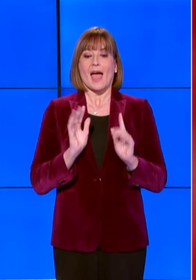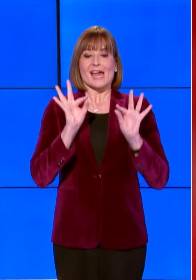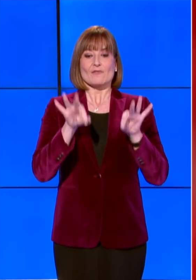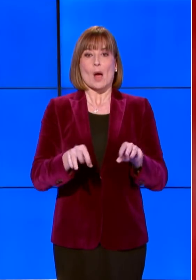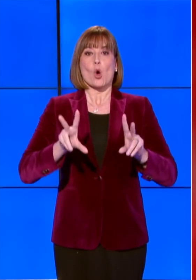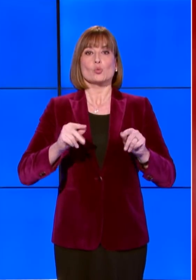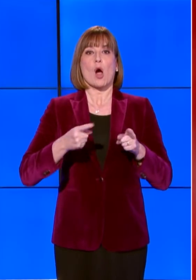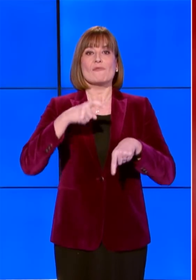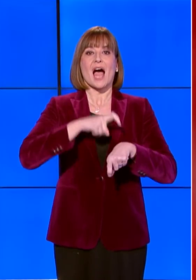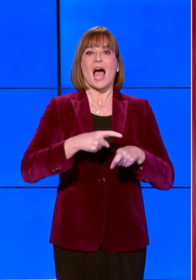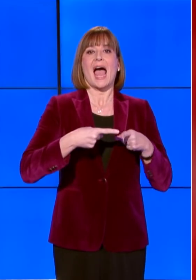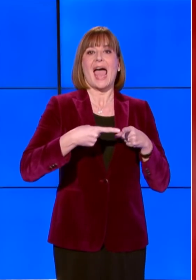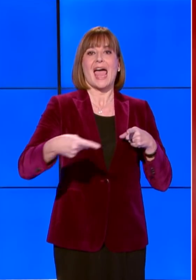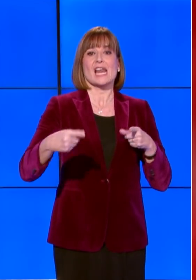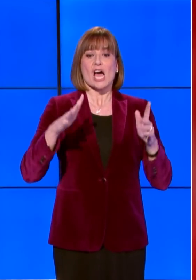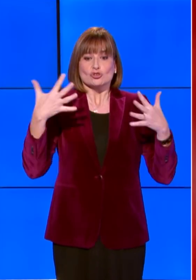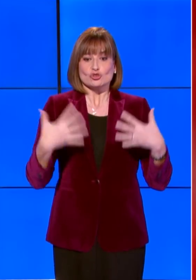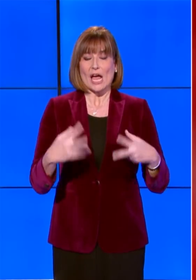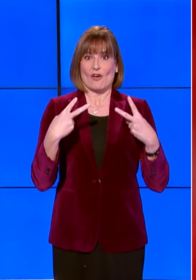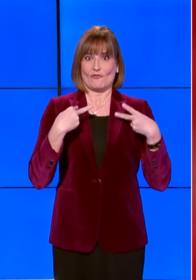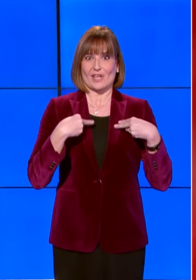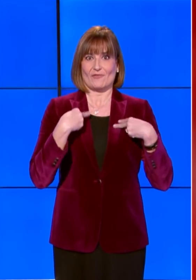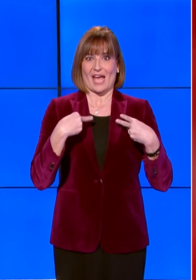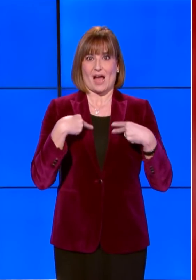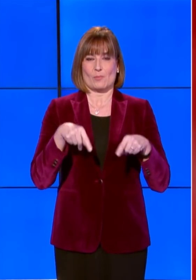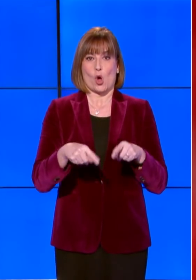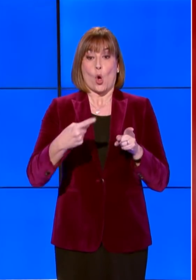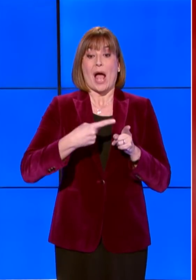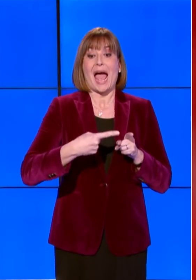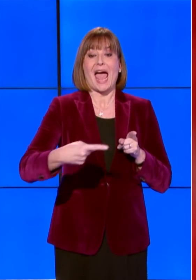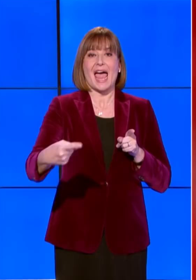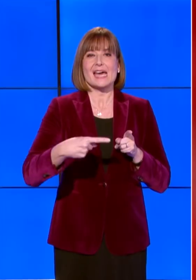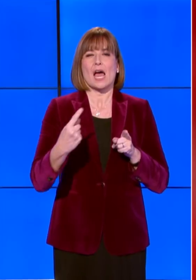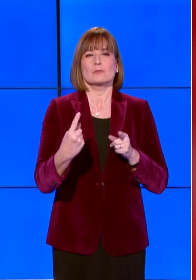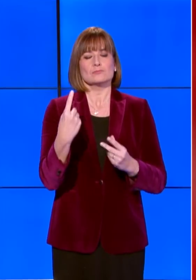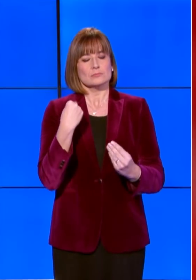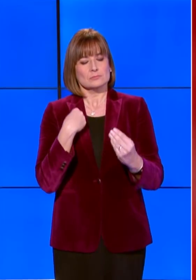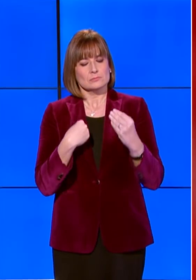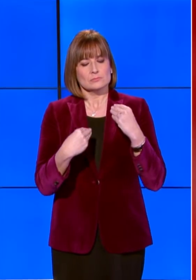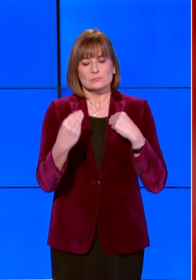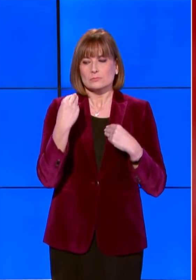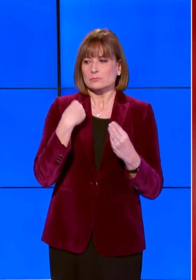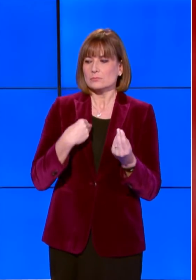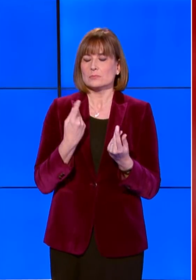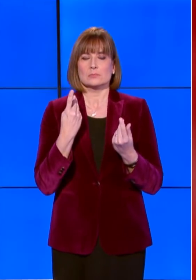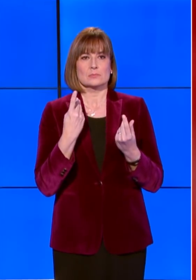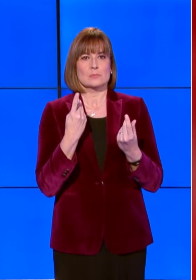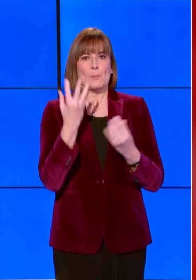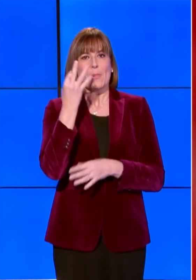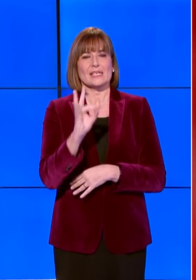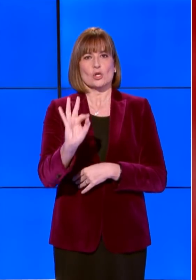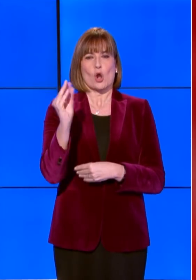che già cominciamo a vivere. Un'era che pone anche interrogativi, inediti, sul